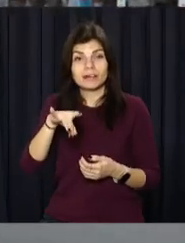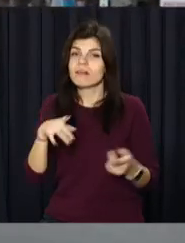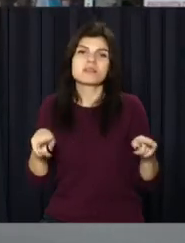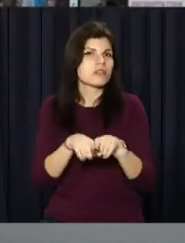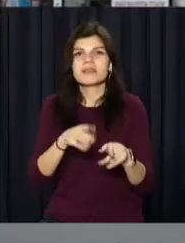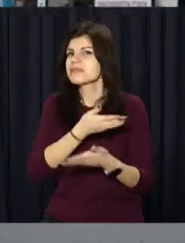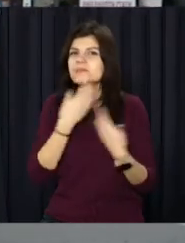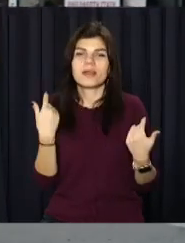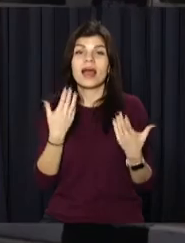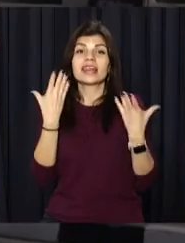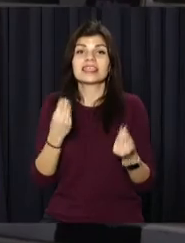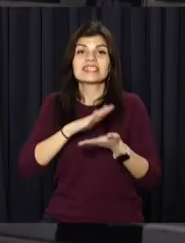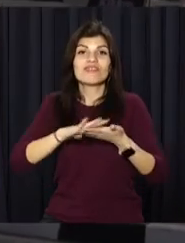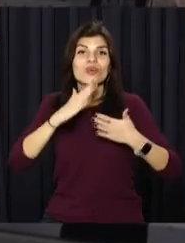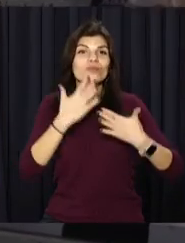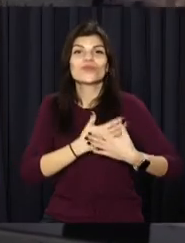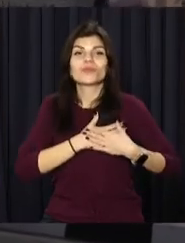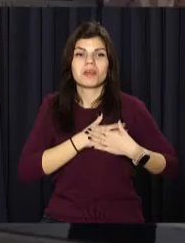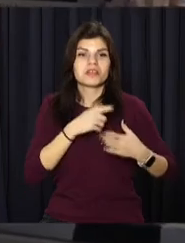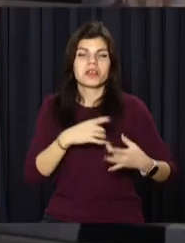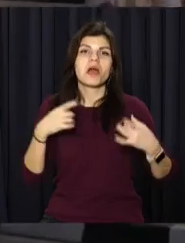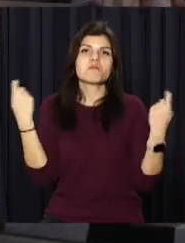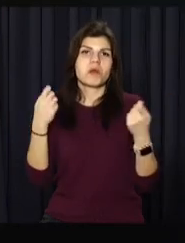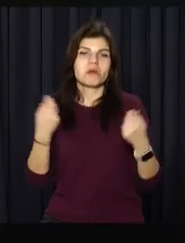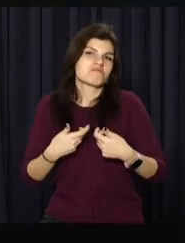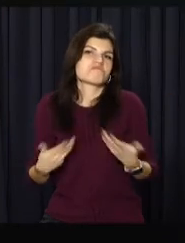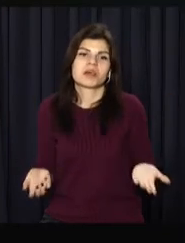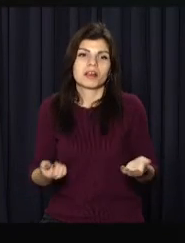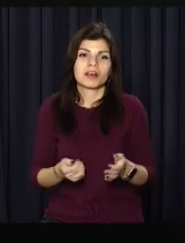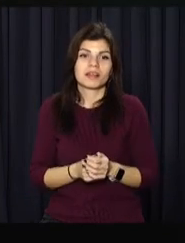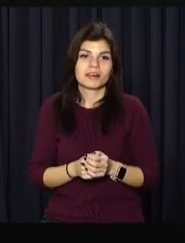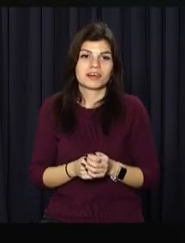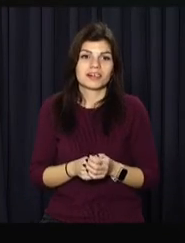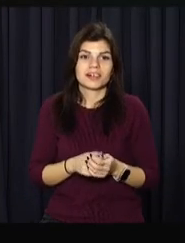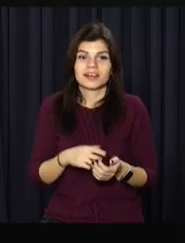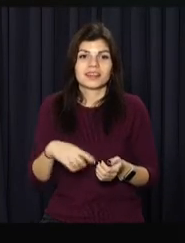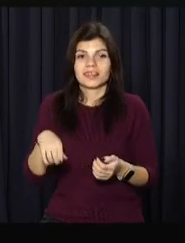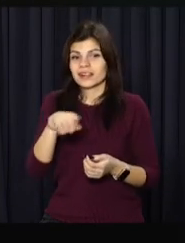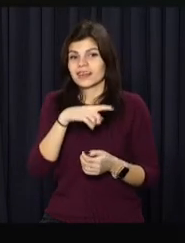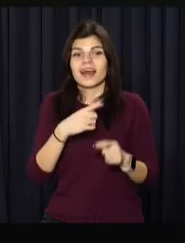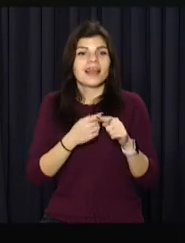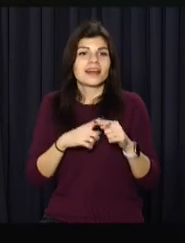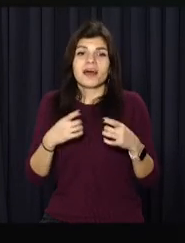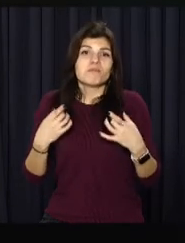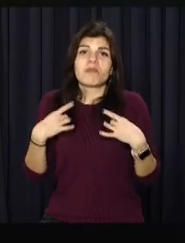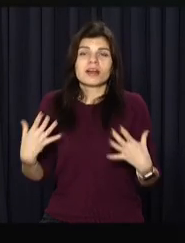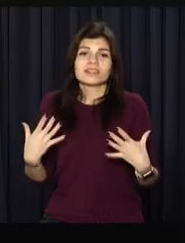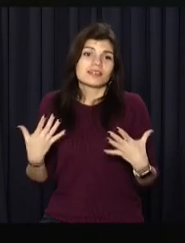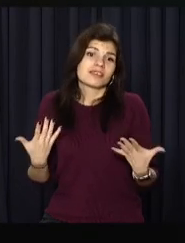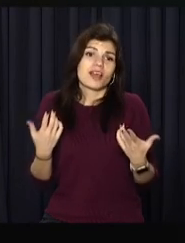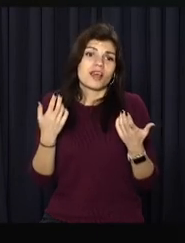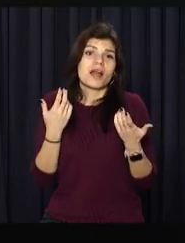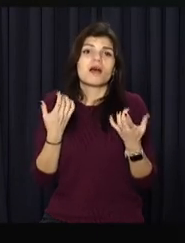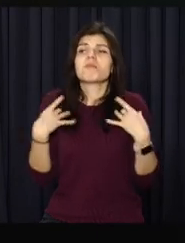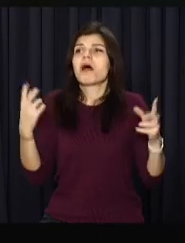романтичні. Тому День Святого Валентина там не праздникують. Сами кіпріоти – ні. Сами кіпріоти цей праздник як праздником